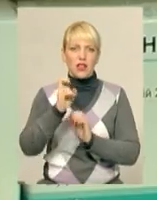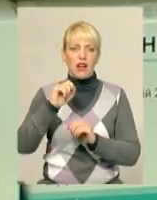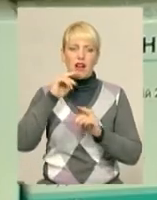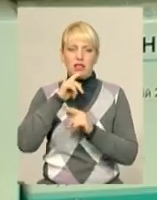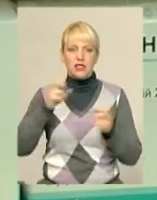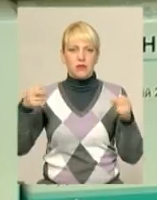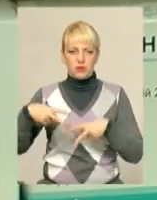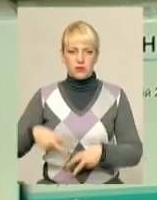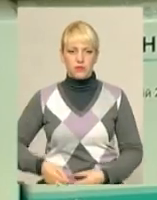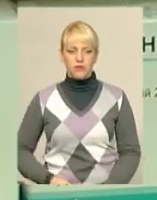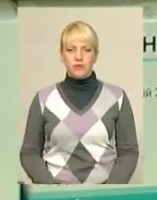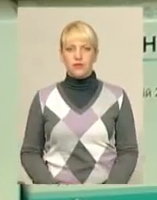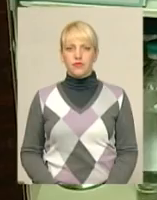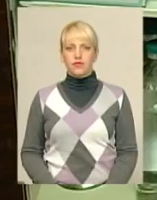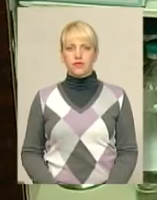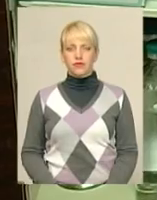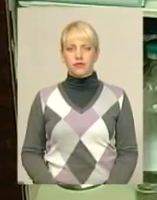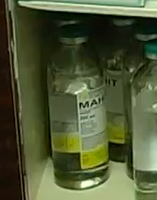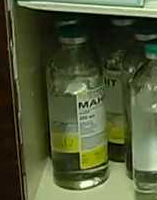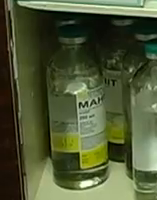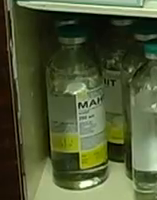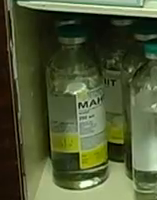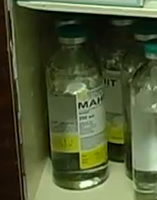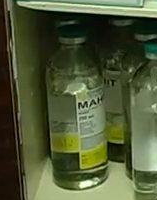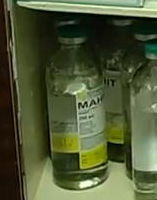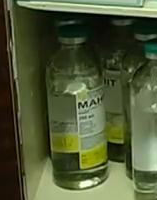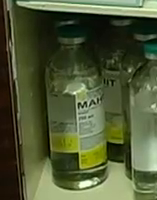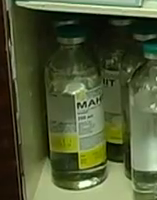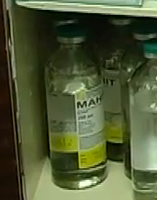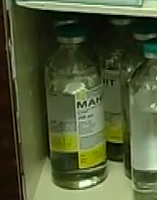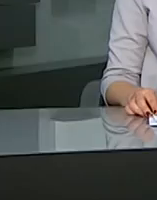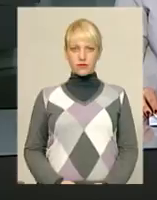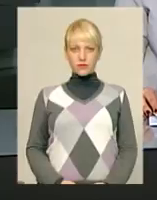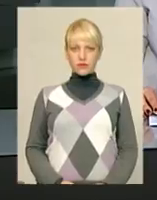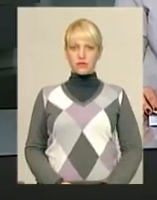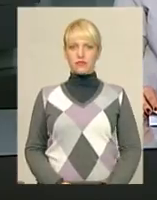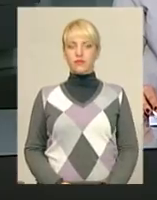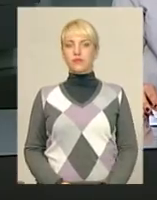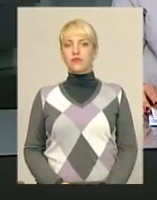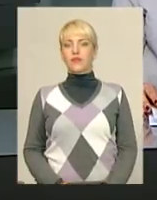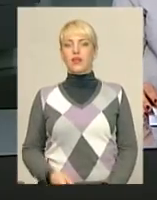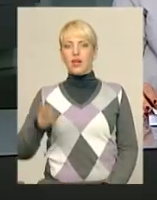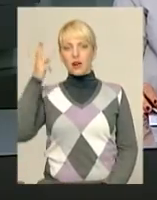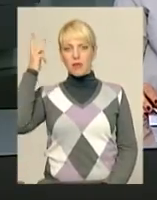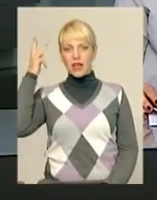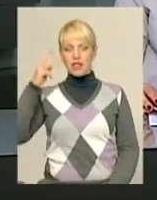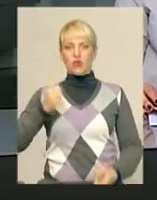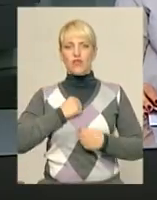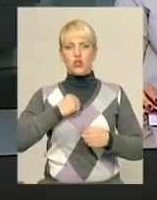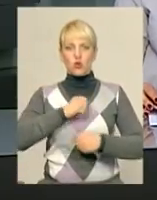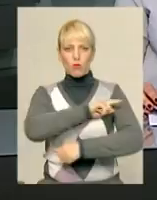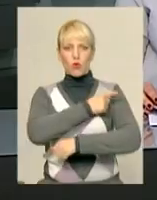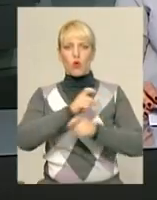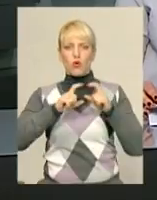спеціалізованих препаратів. Надія Драганчук, Дем'ян Цегольник для інформаційного випуску. У Хмельницькому військовому